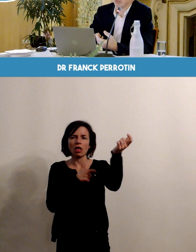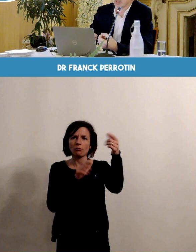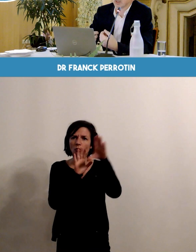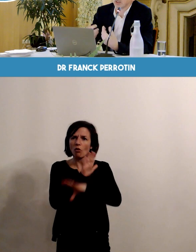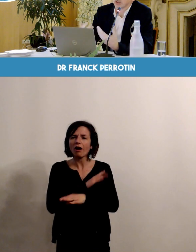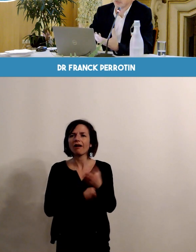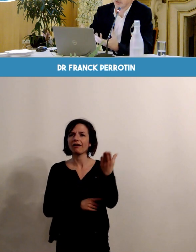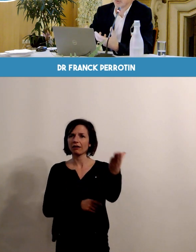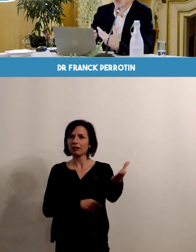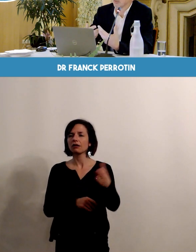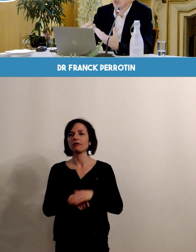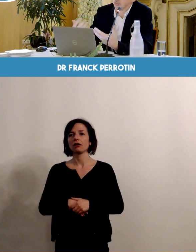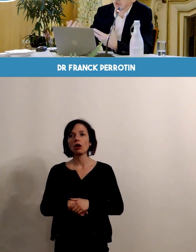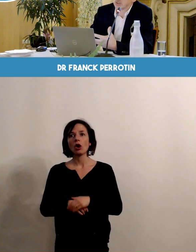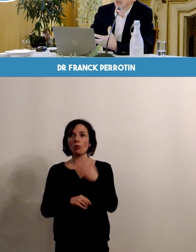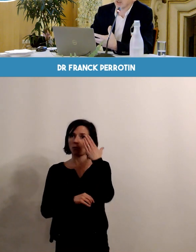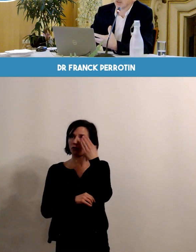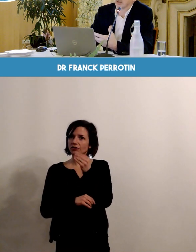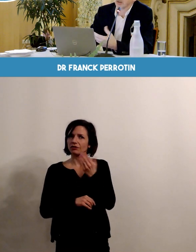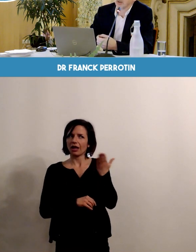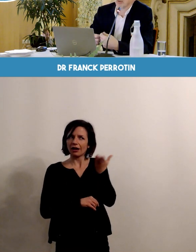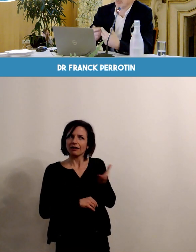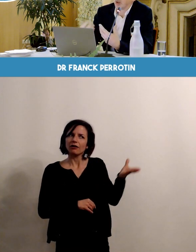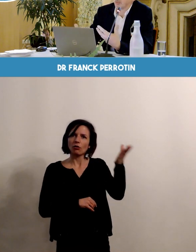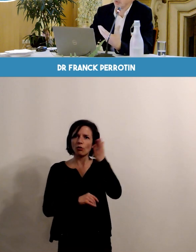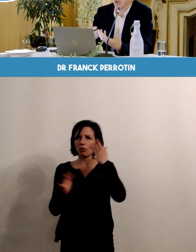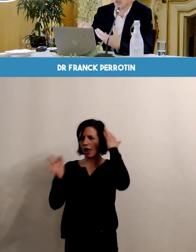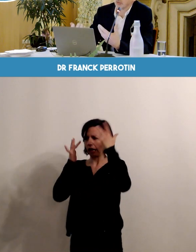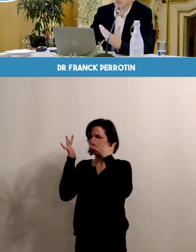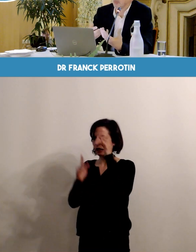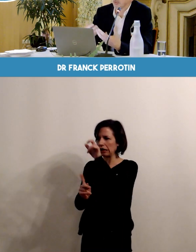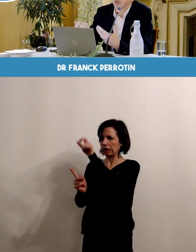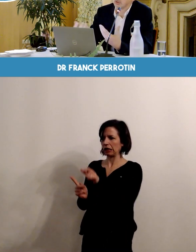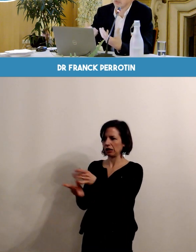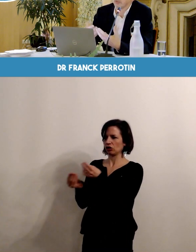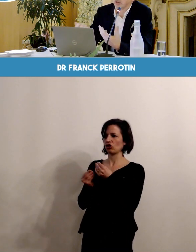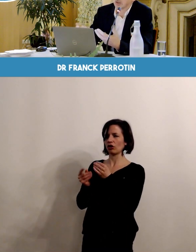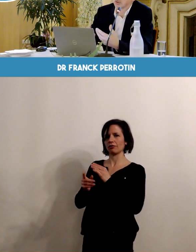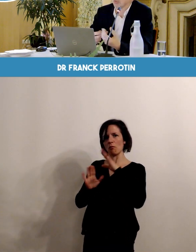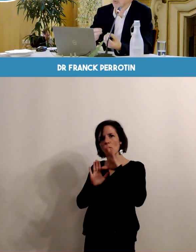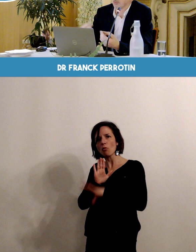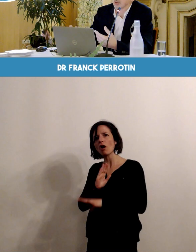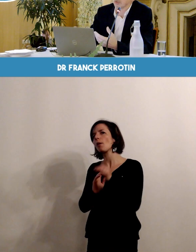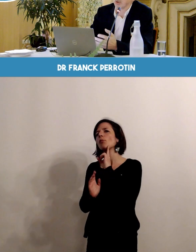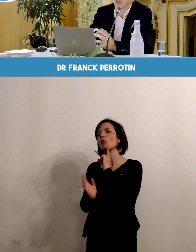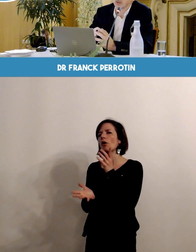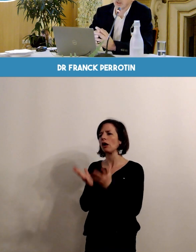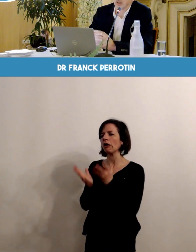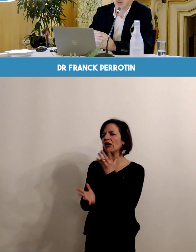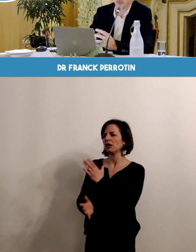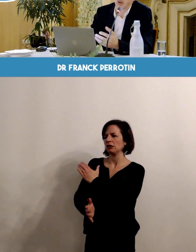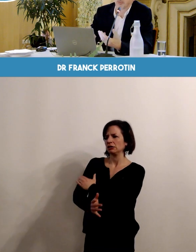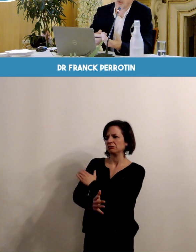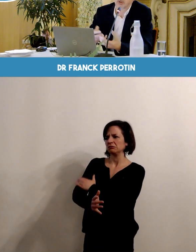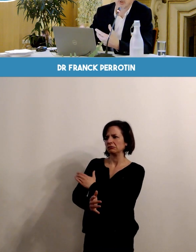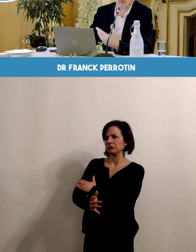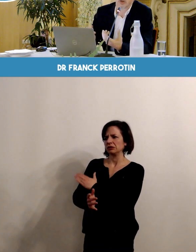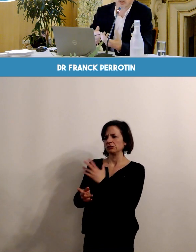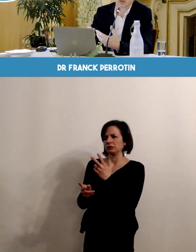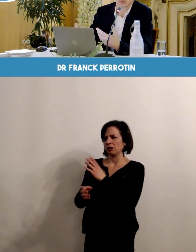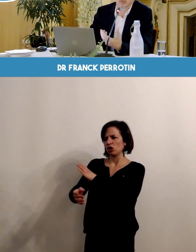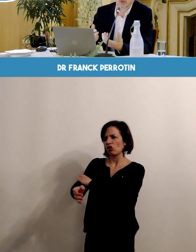le professionnel qui va suivre la grossesse la sage-femme sera aussi moins inquiète par rapport à d'éventuelles petites variations de la pression